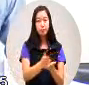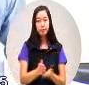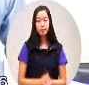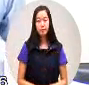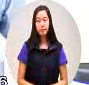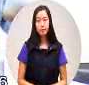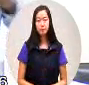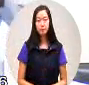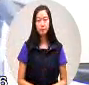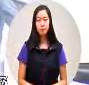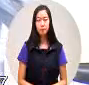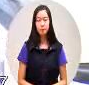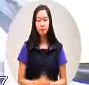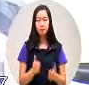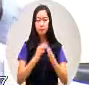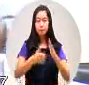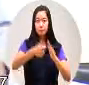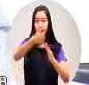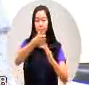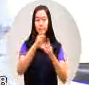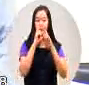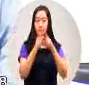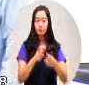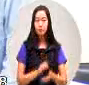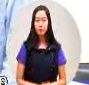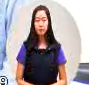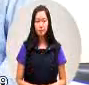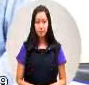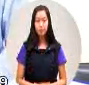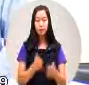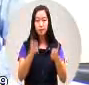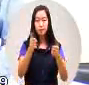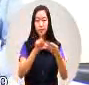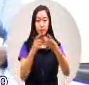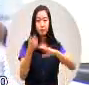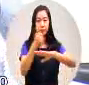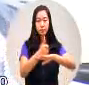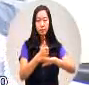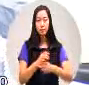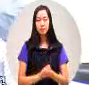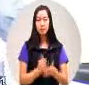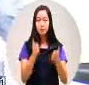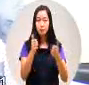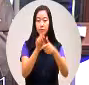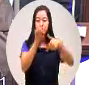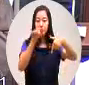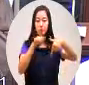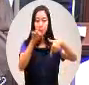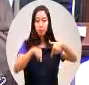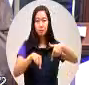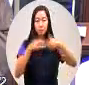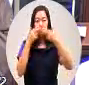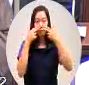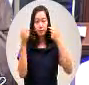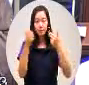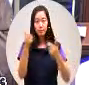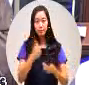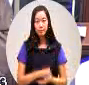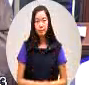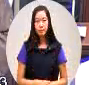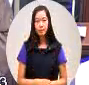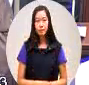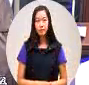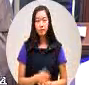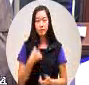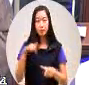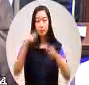复一下市长请答复多谢主席谢谢医师谭大一言我们